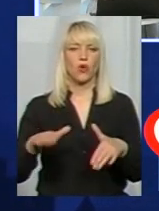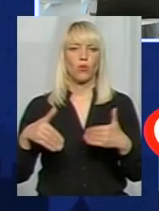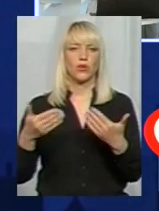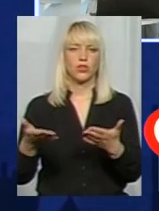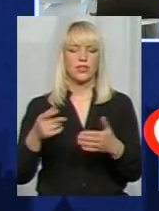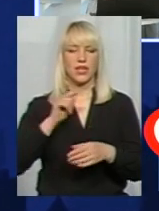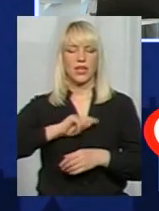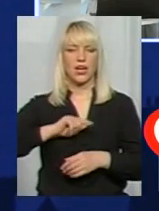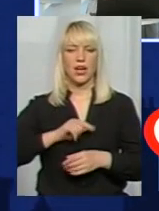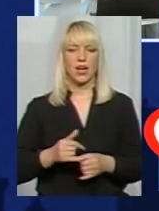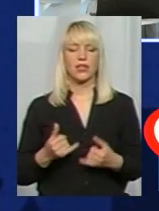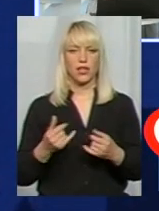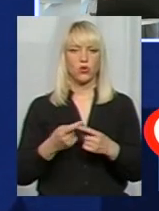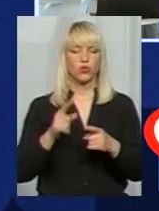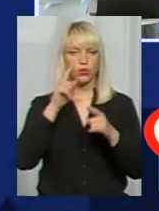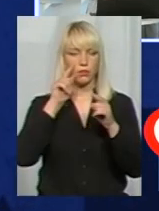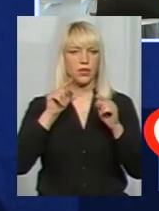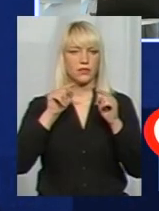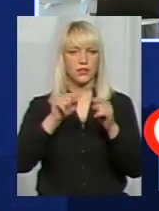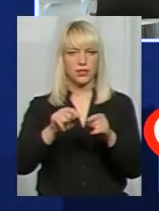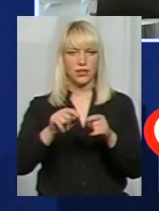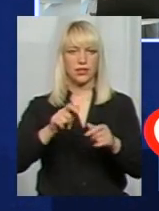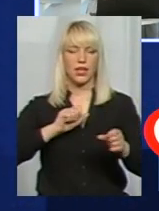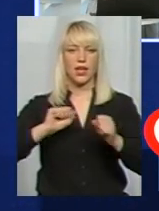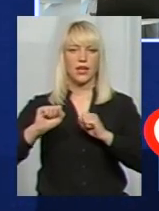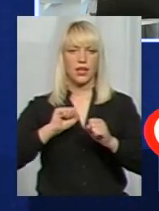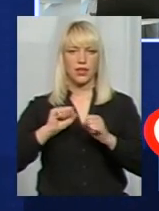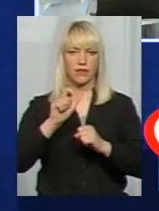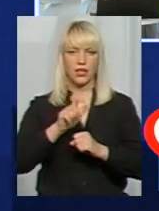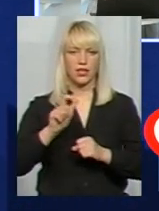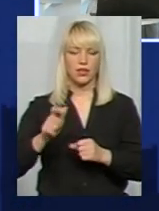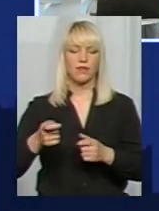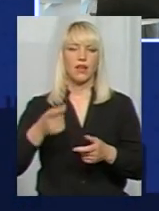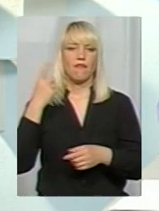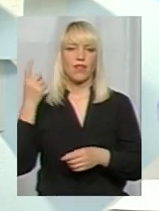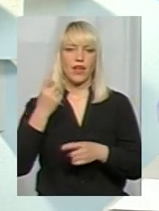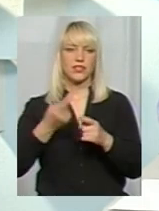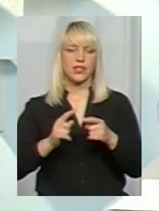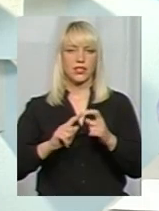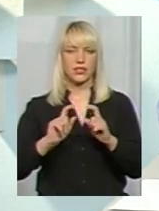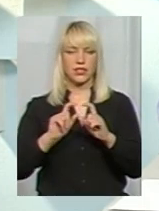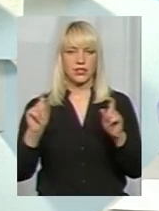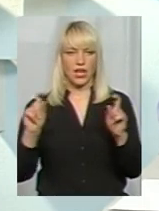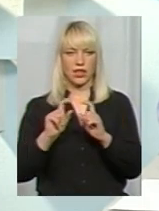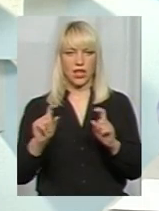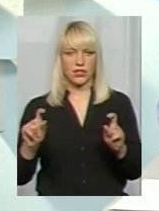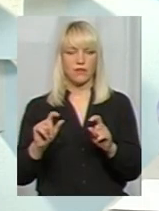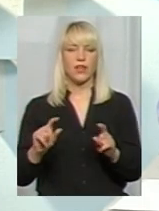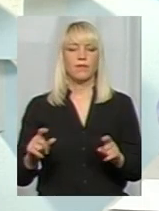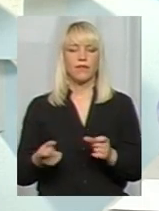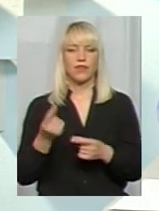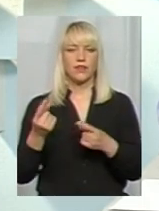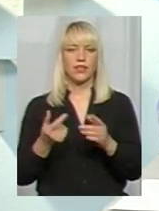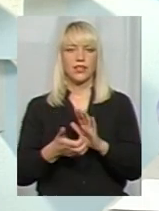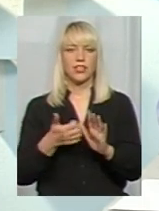для того, щоб націлити керівників, власників даних закладів, виявити ті всі